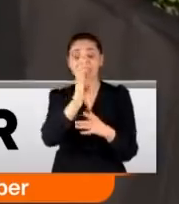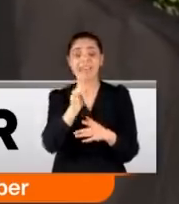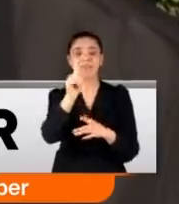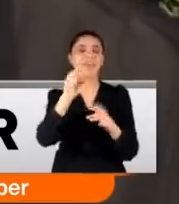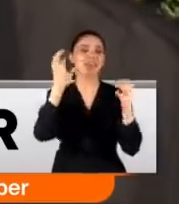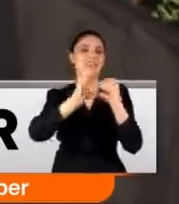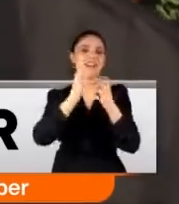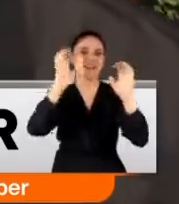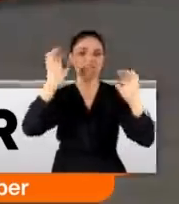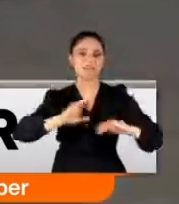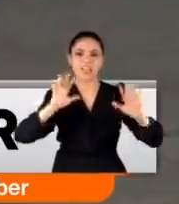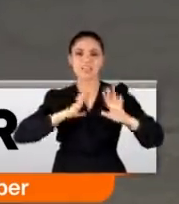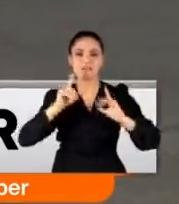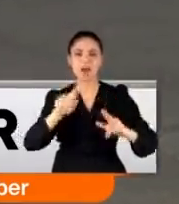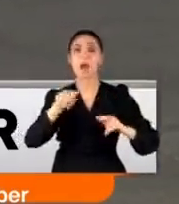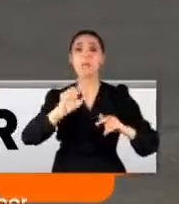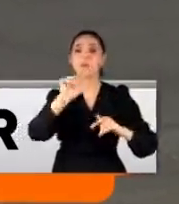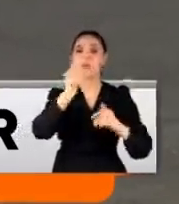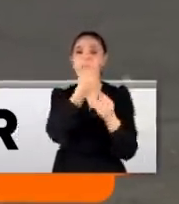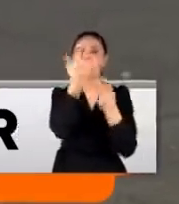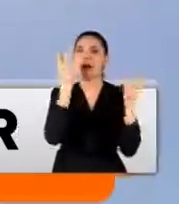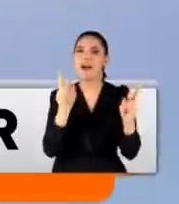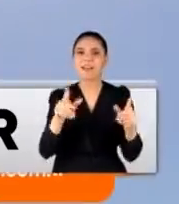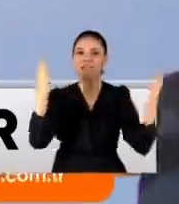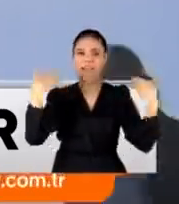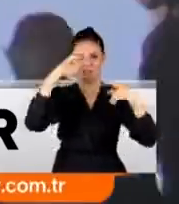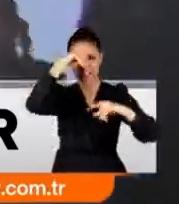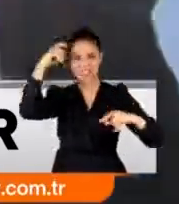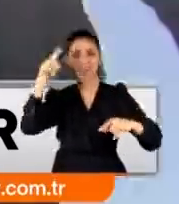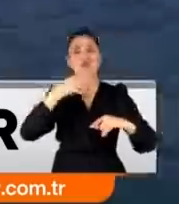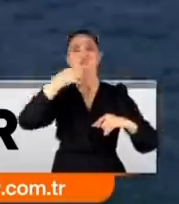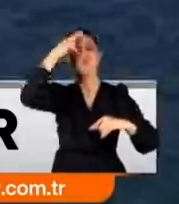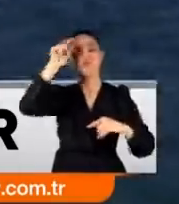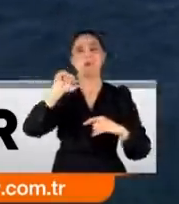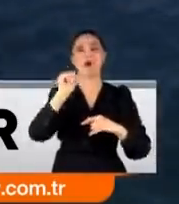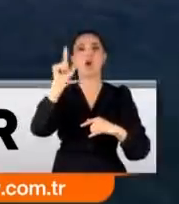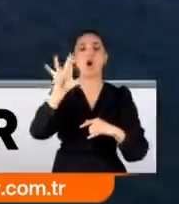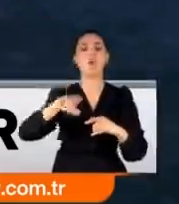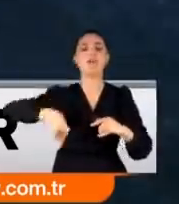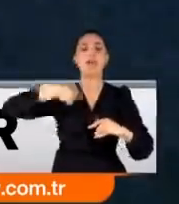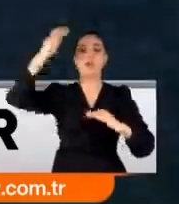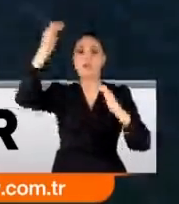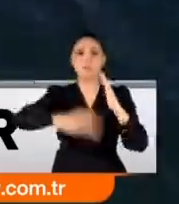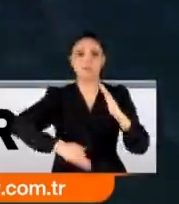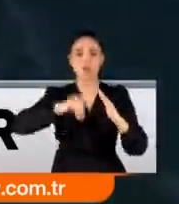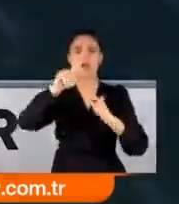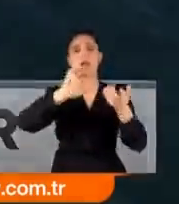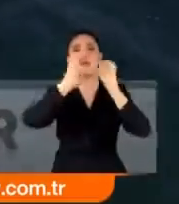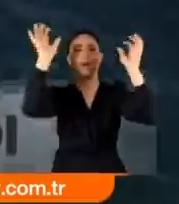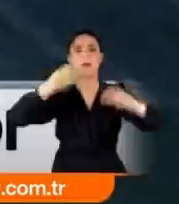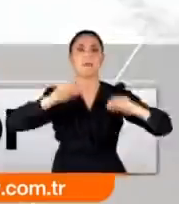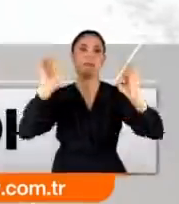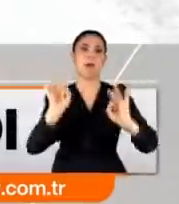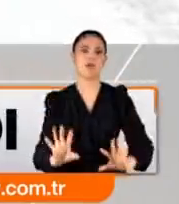vardı ve sert bir kar yağışıydı. Bugünlerde baharı andıran hava sıcaklığı cuma günü 15 derece birden düşecek ve kar yağışı